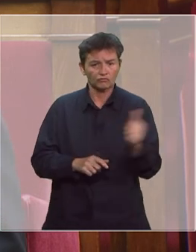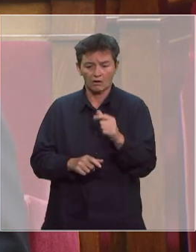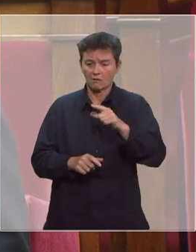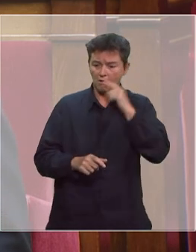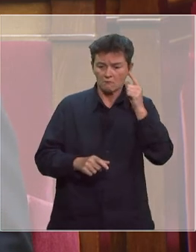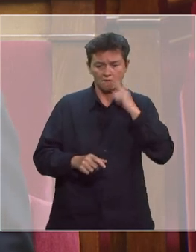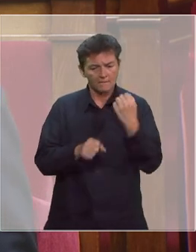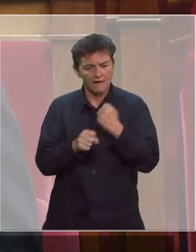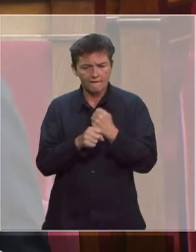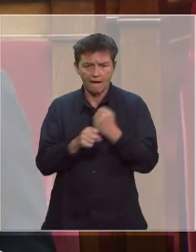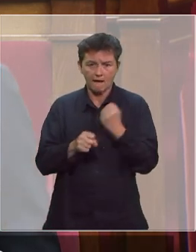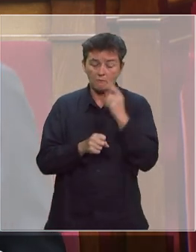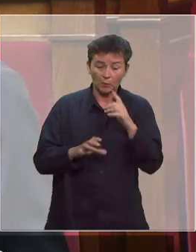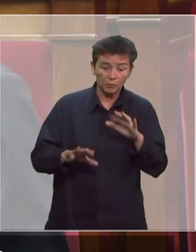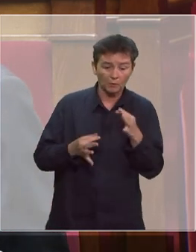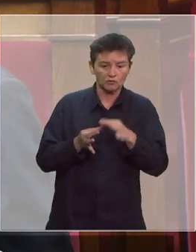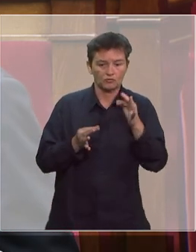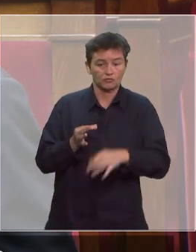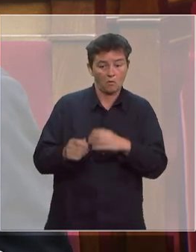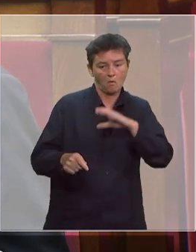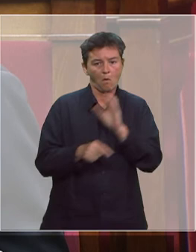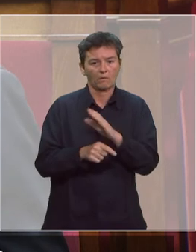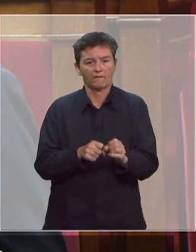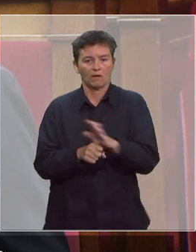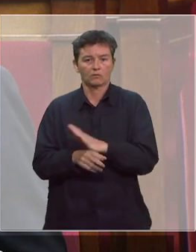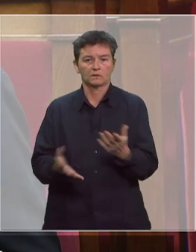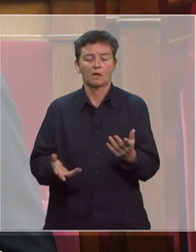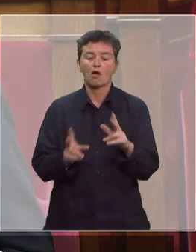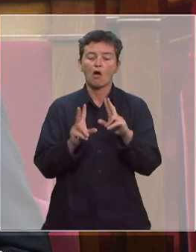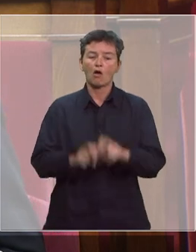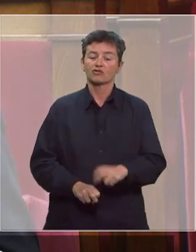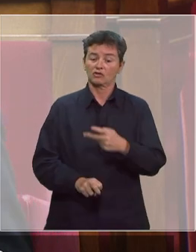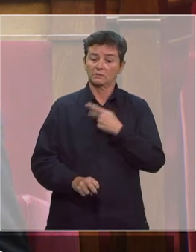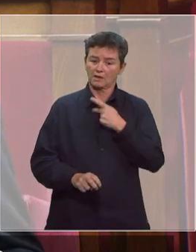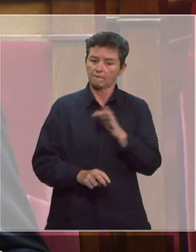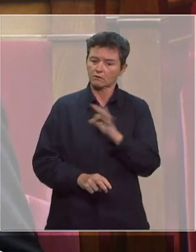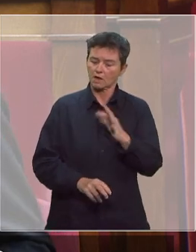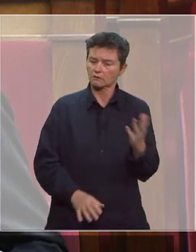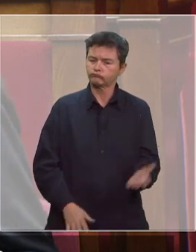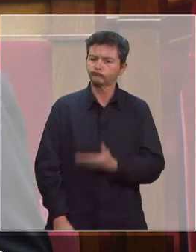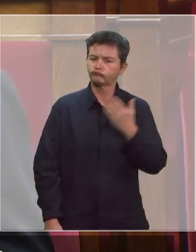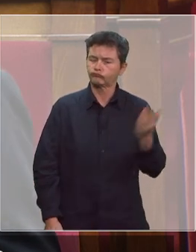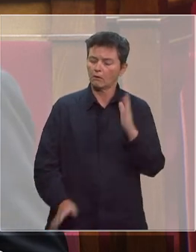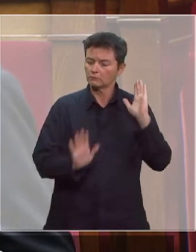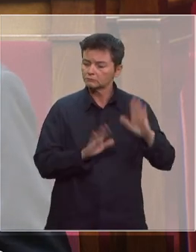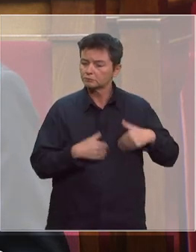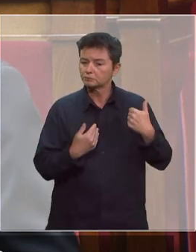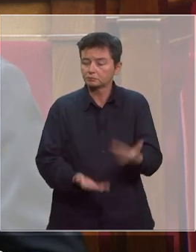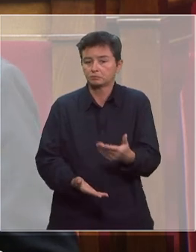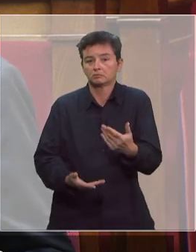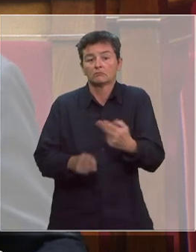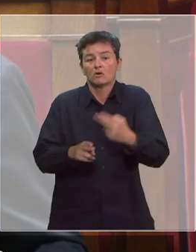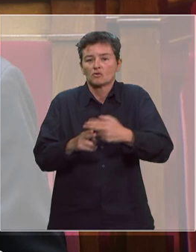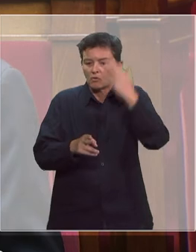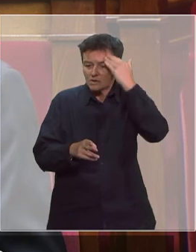efficaces contre le virus. La recherche médicale française est depuis des siècles à la pointe de la recherche internationale. Nous le devons à de grands noms de